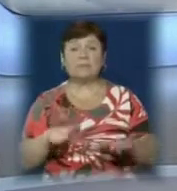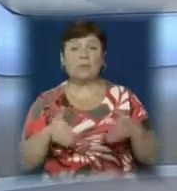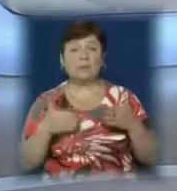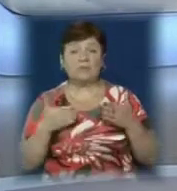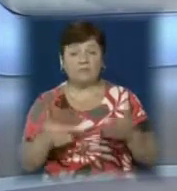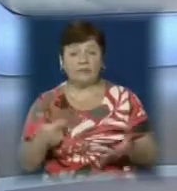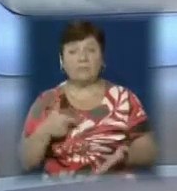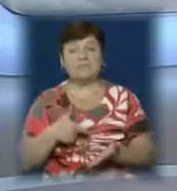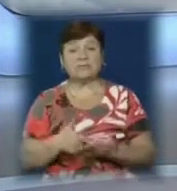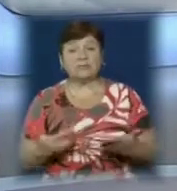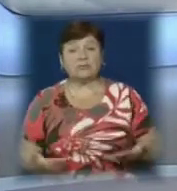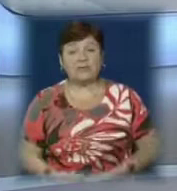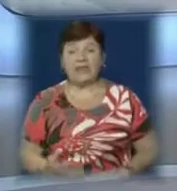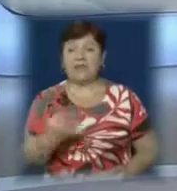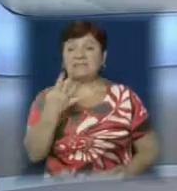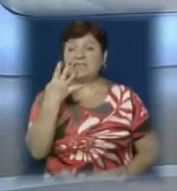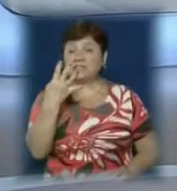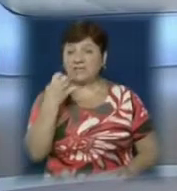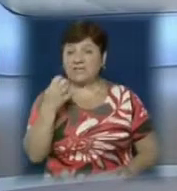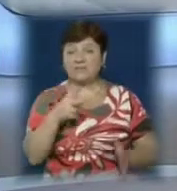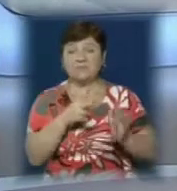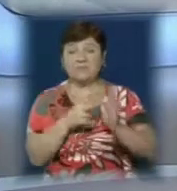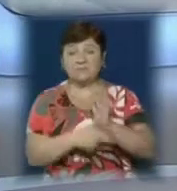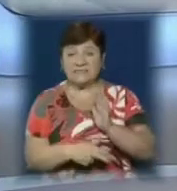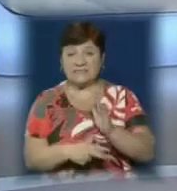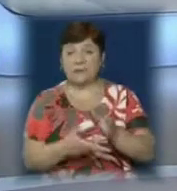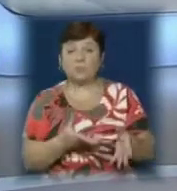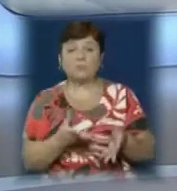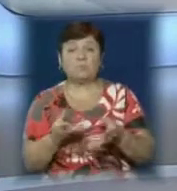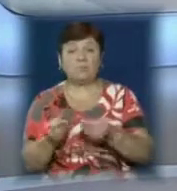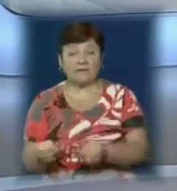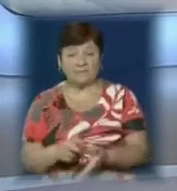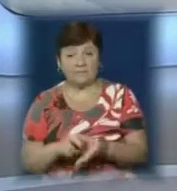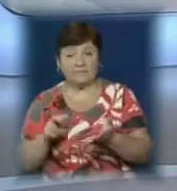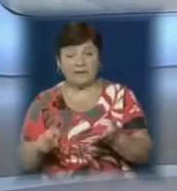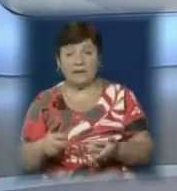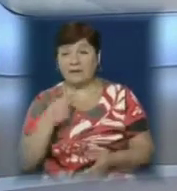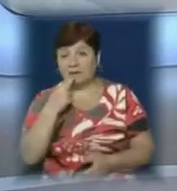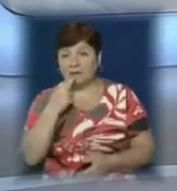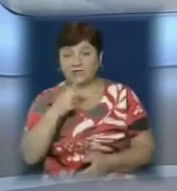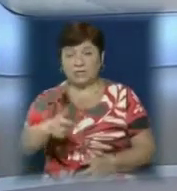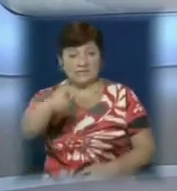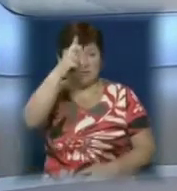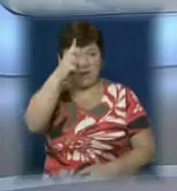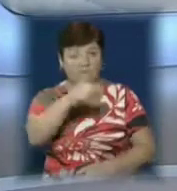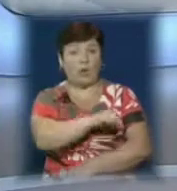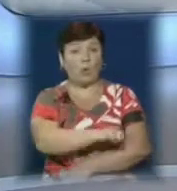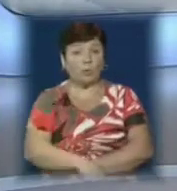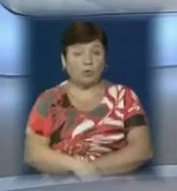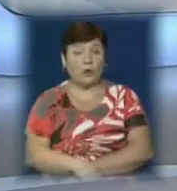місцевому жителю за 480 доларів США посприяти у переміщенні партії «Цегарок» через державний кордон.